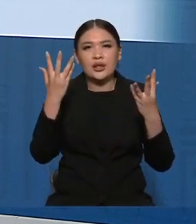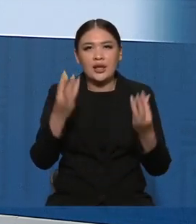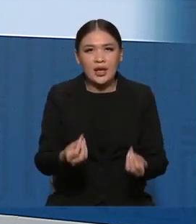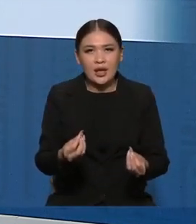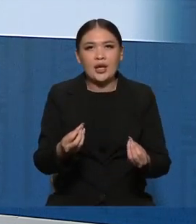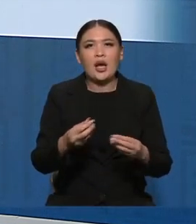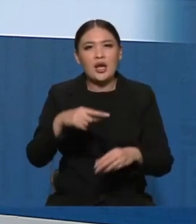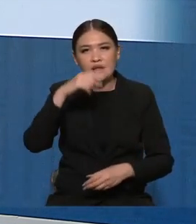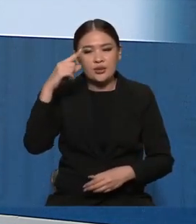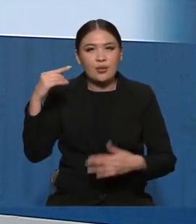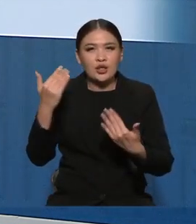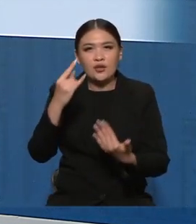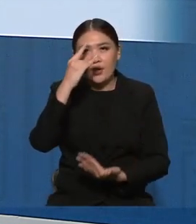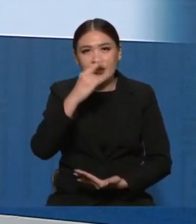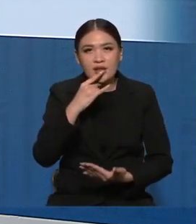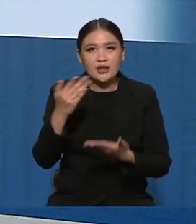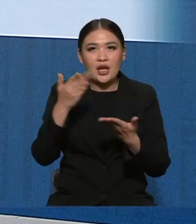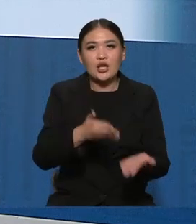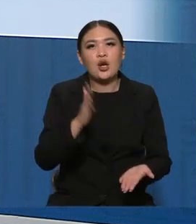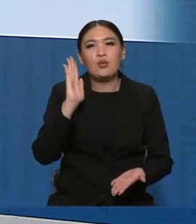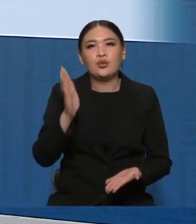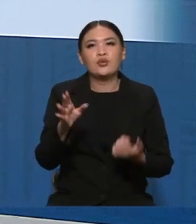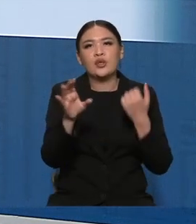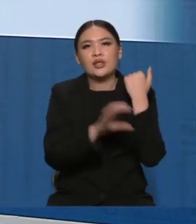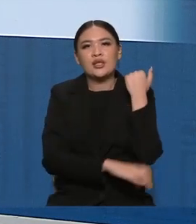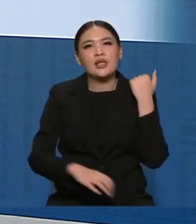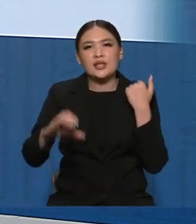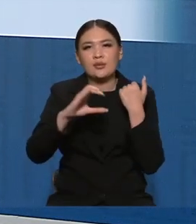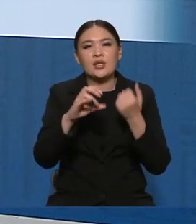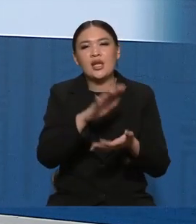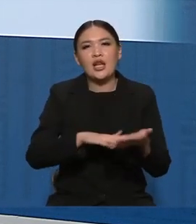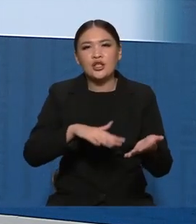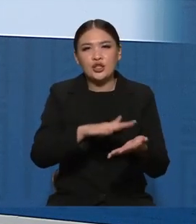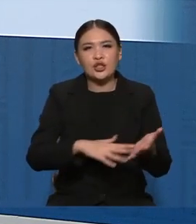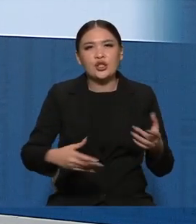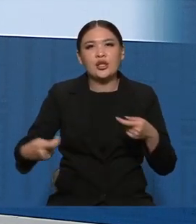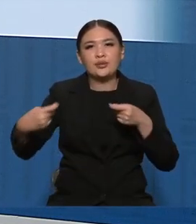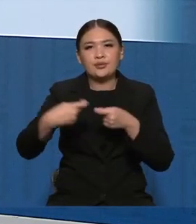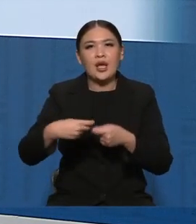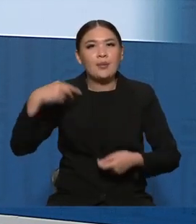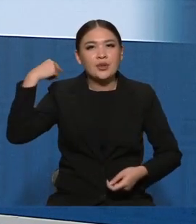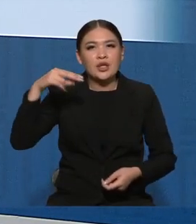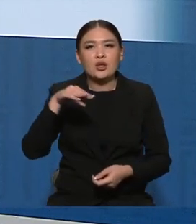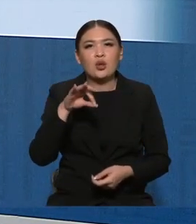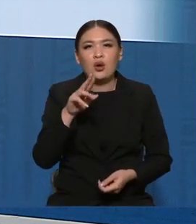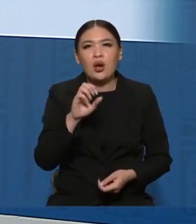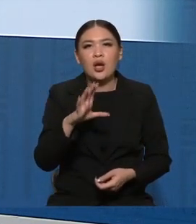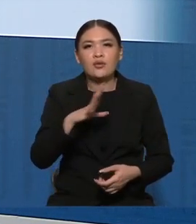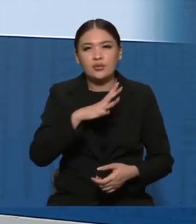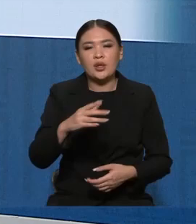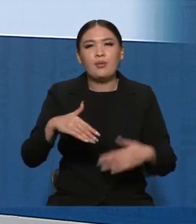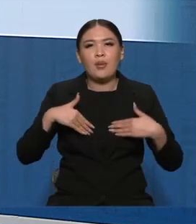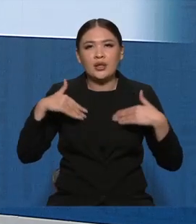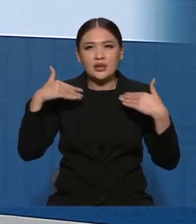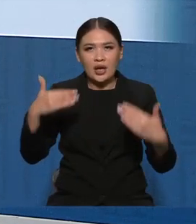культуры Азербайджана в Казахстане, которые пройдут в конце сентября для дальнейшего сближения народов. Президент Тукаев также поздравил